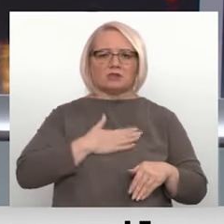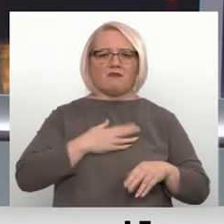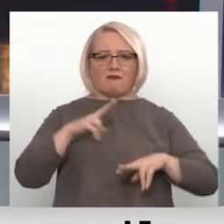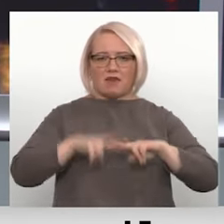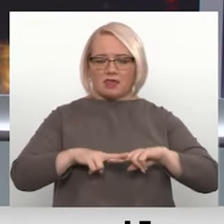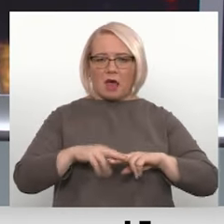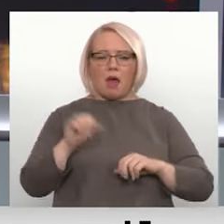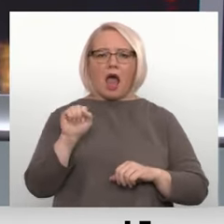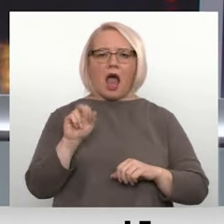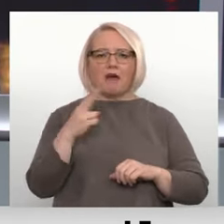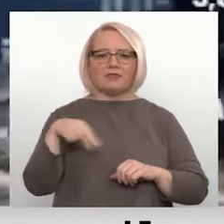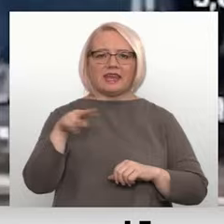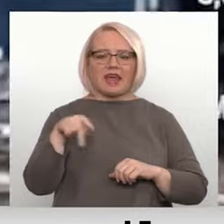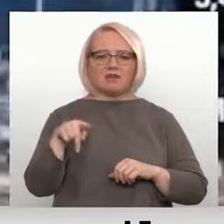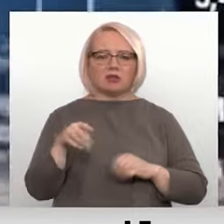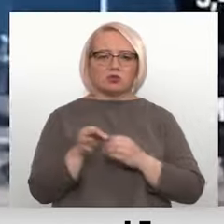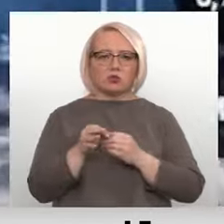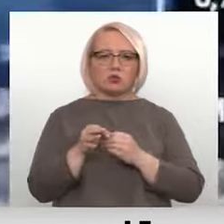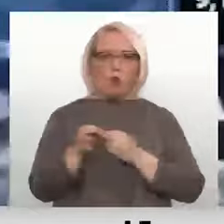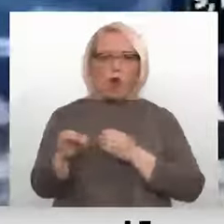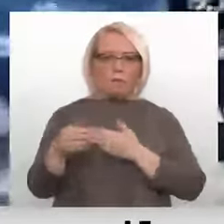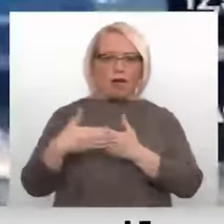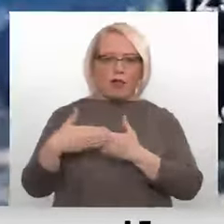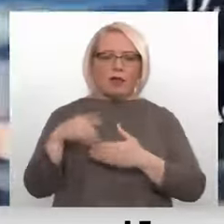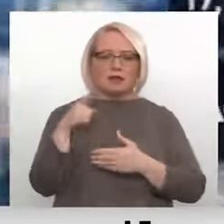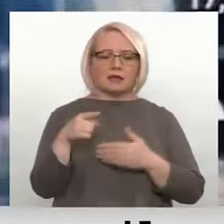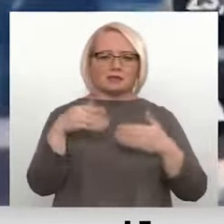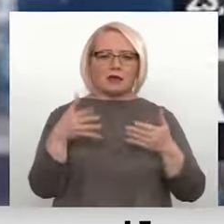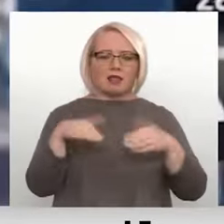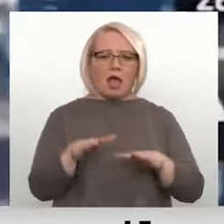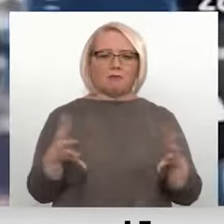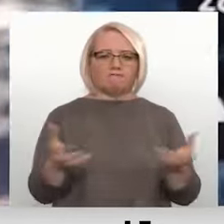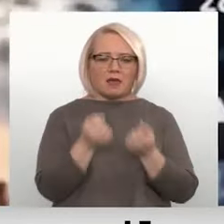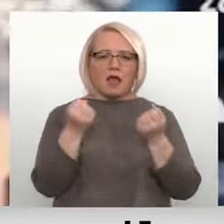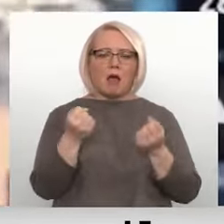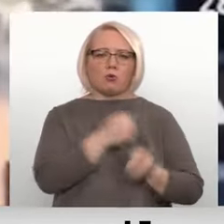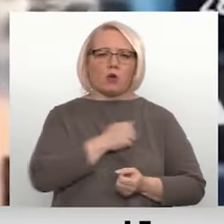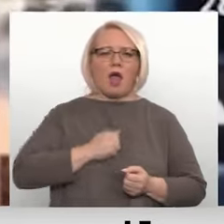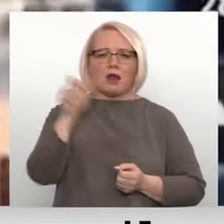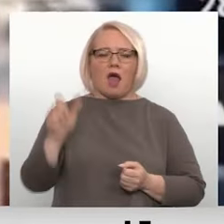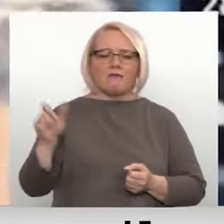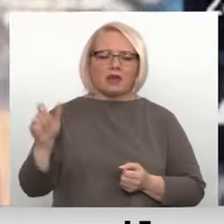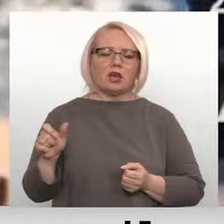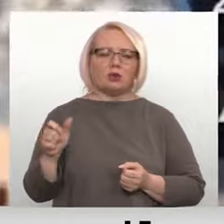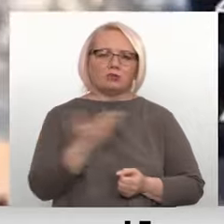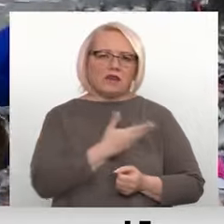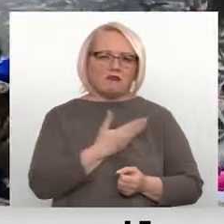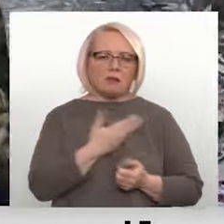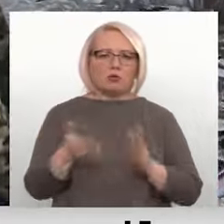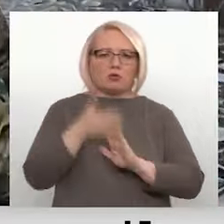Avdiģivkas nomalē. Tāds lēmums pieņemts, lai glābtu karavīru dzīvības un uzlabotu aizstāvēšanās iespējas.